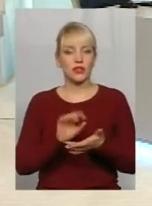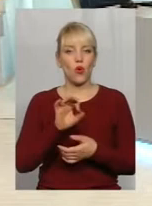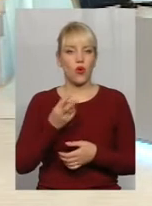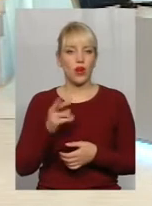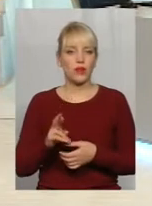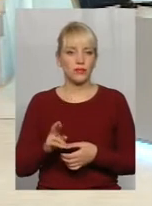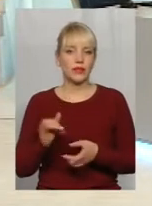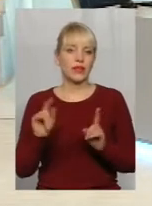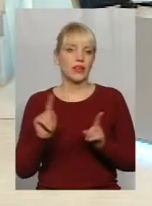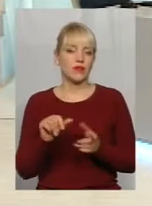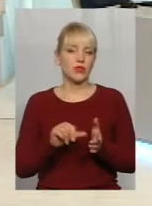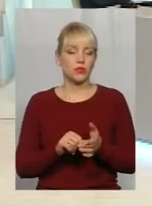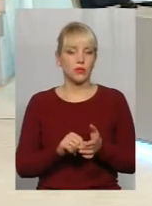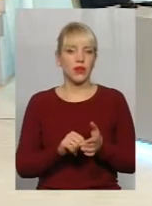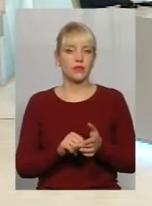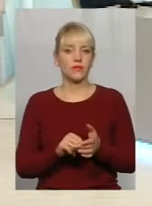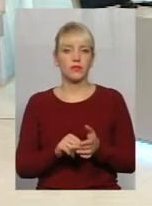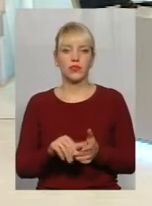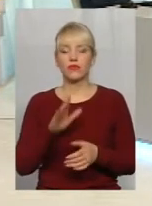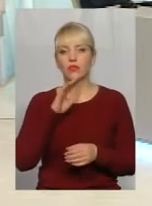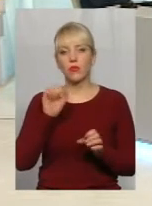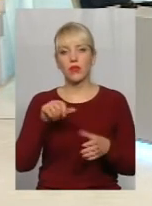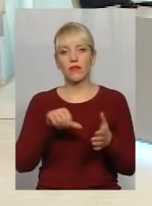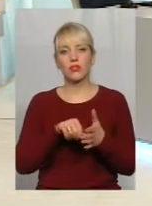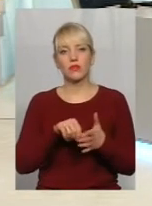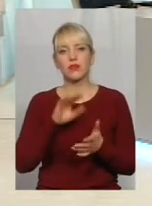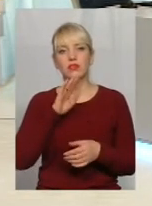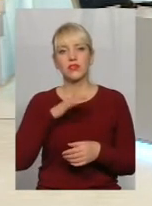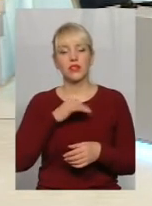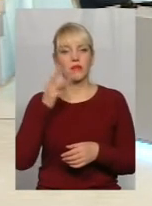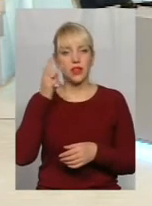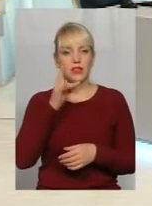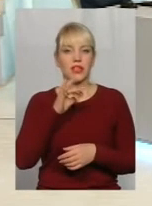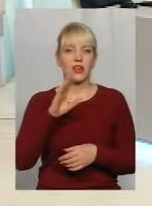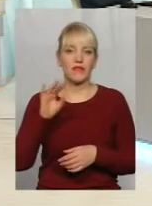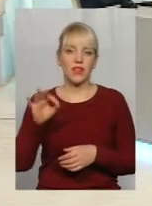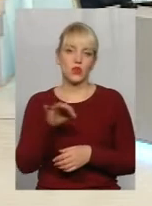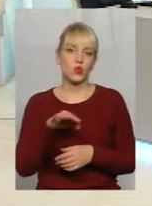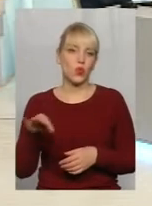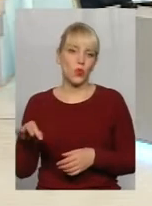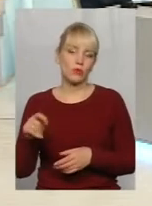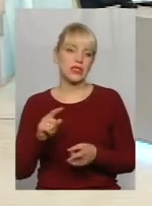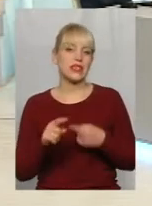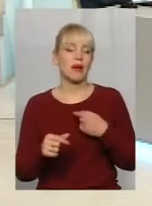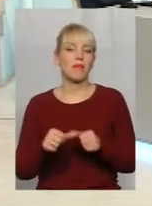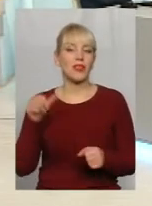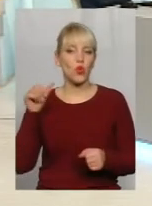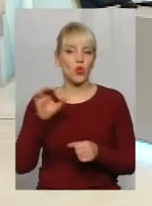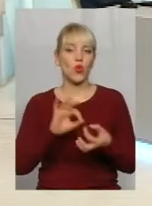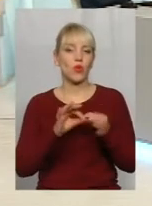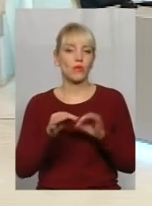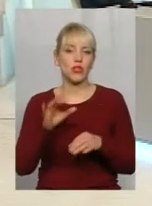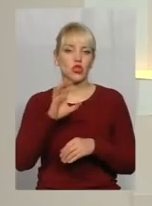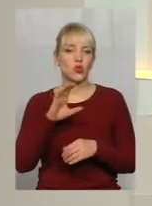вона могла виступати за Хмельницькою та Рівненською областю, і минулу Олімпіаду в Сочі, так було,